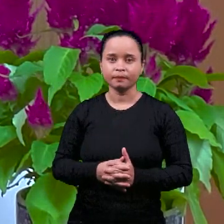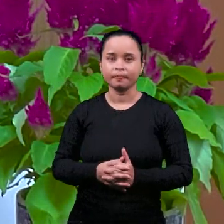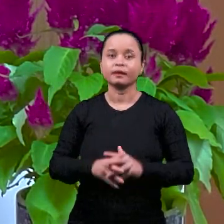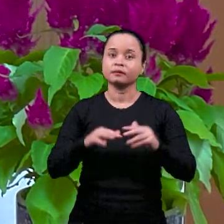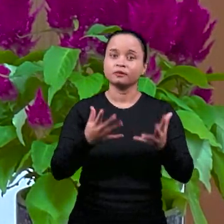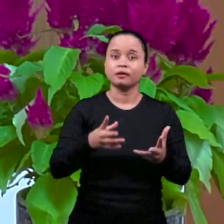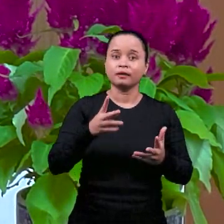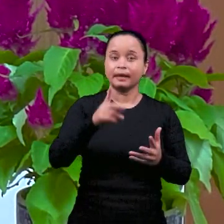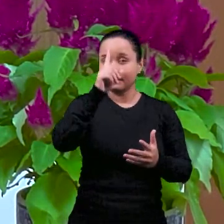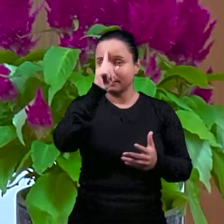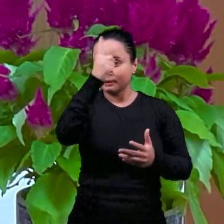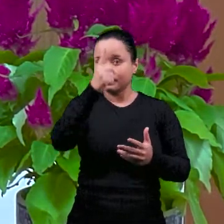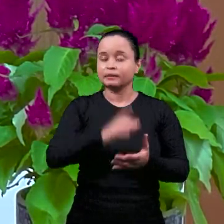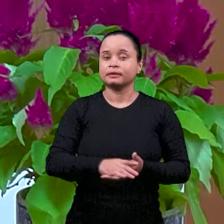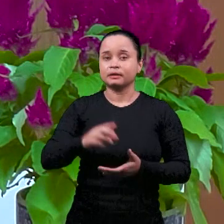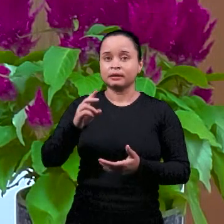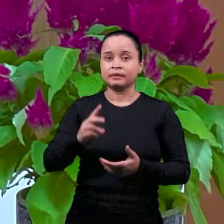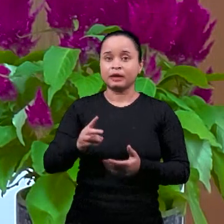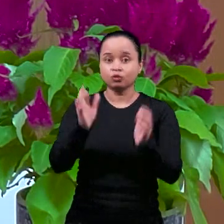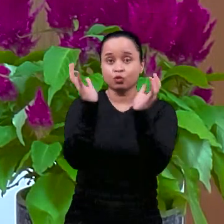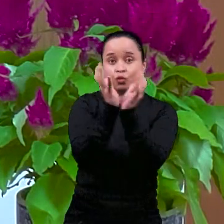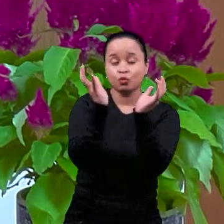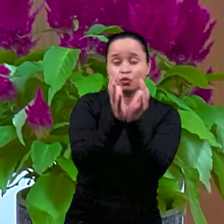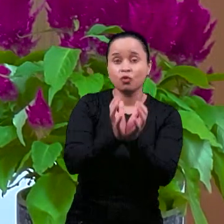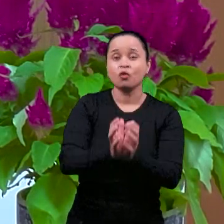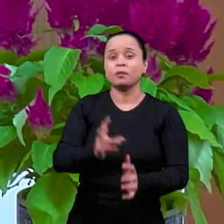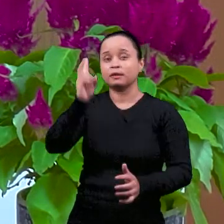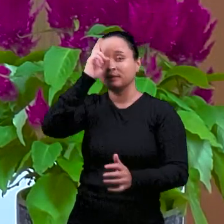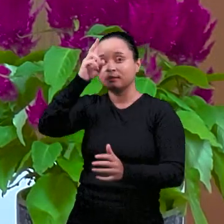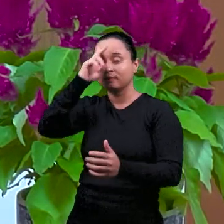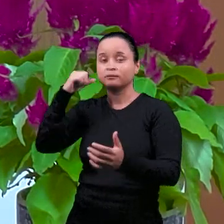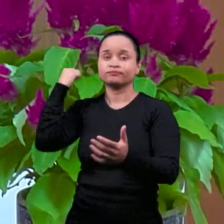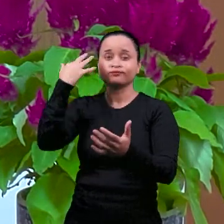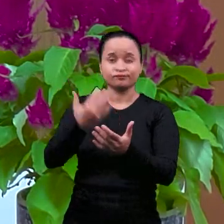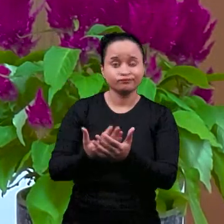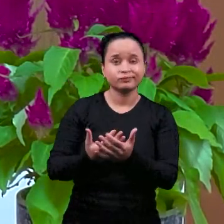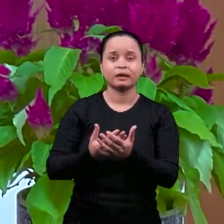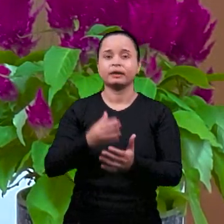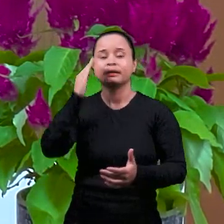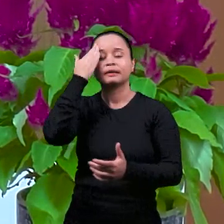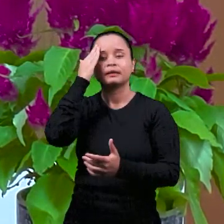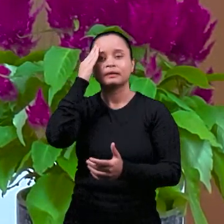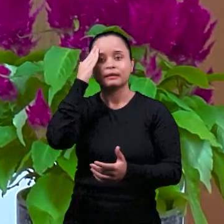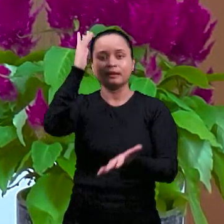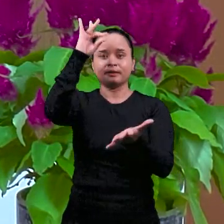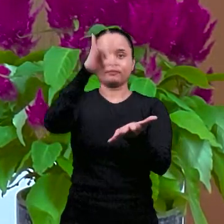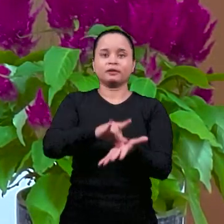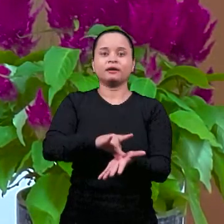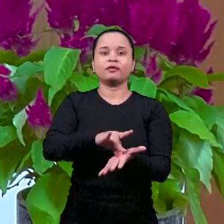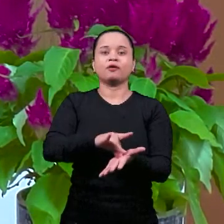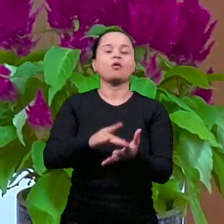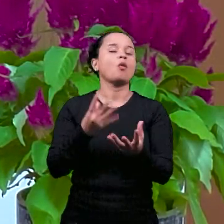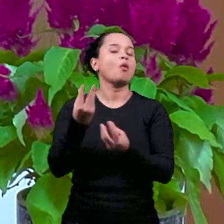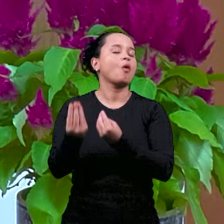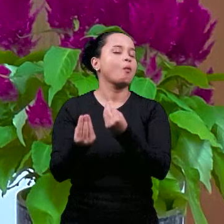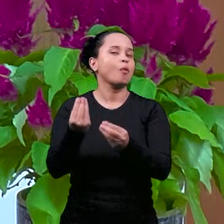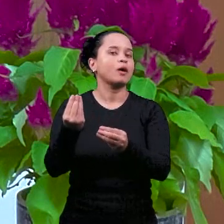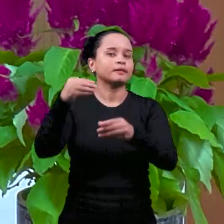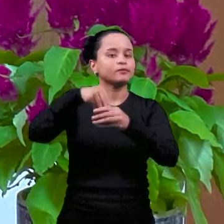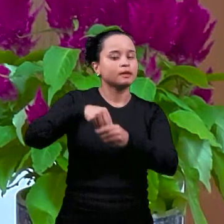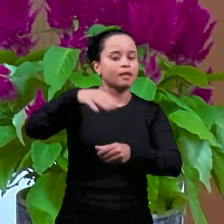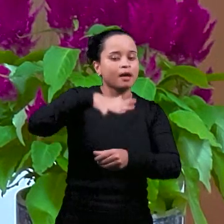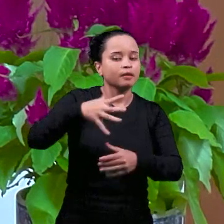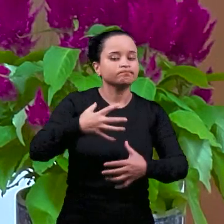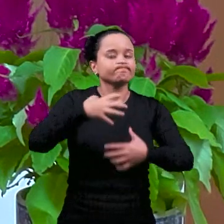Это стойки, да? Стойки считали, что истина, она на